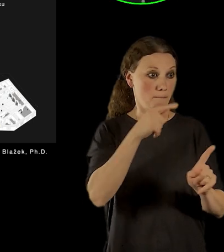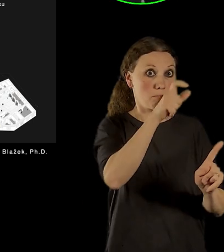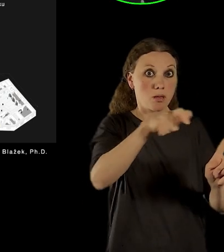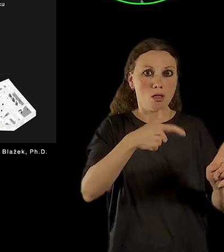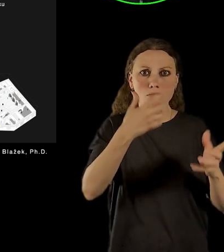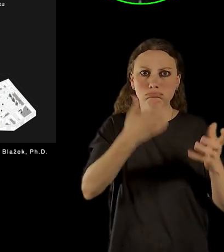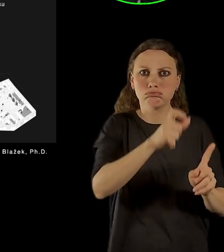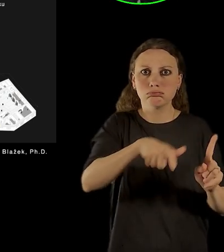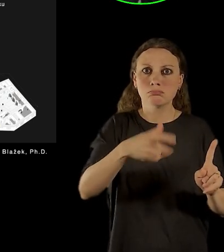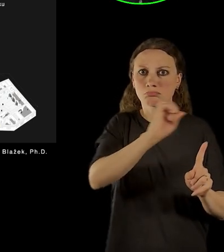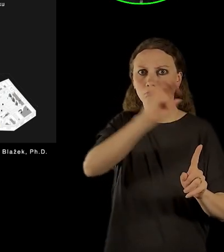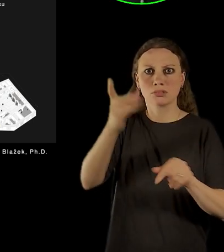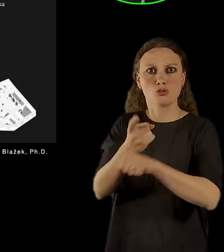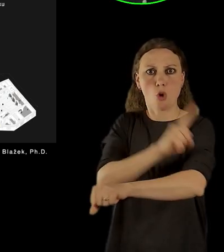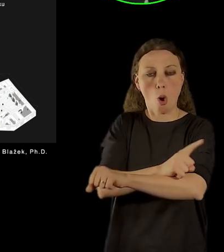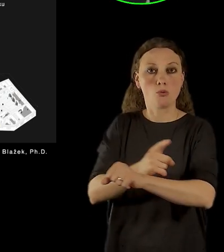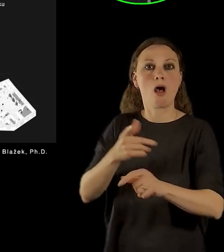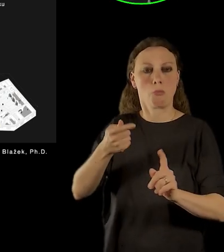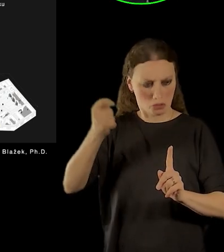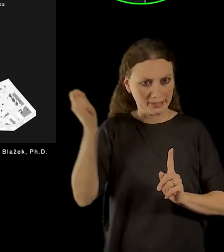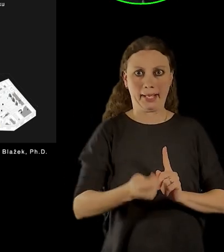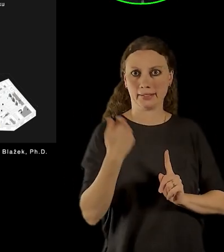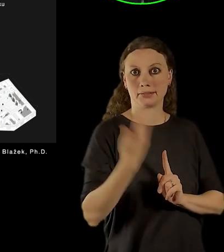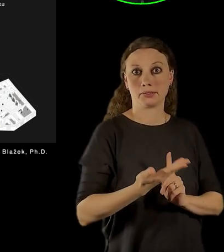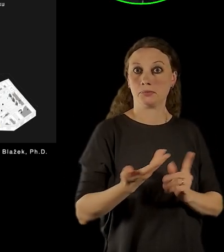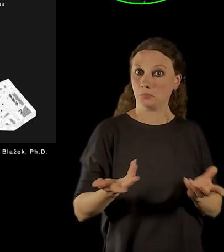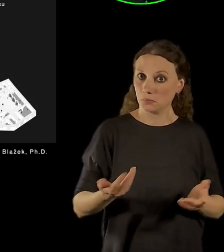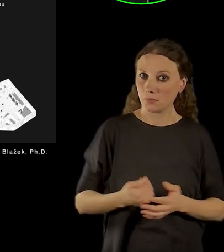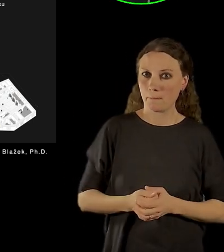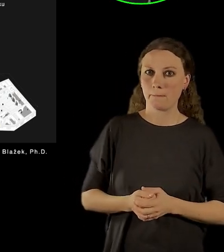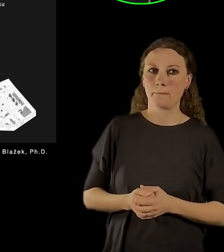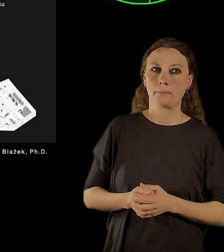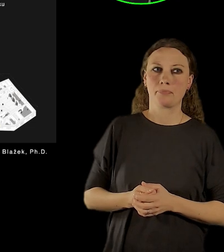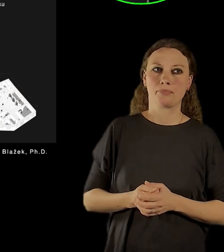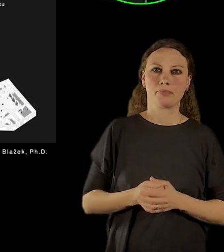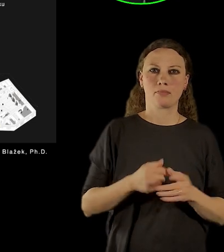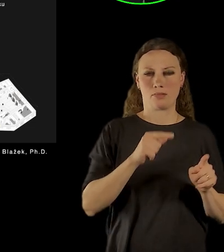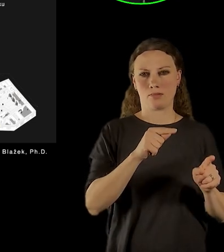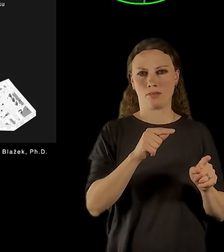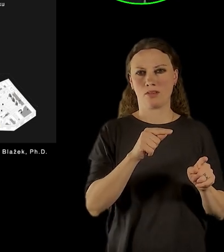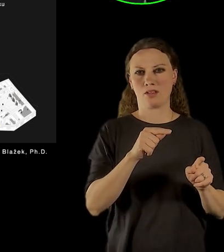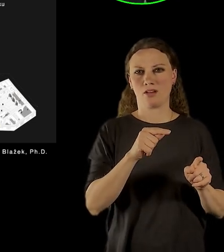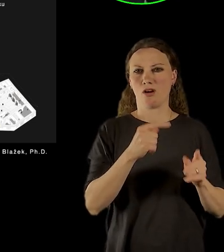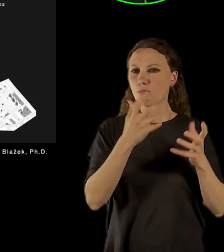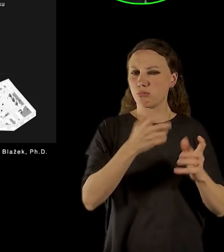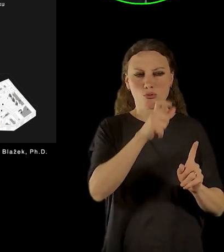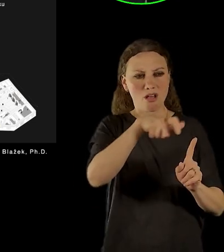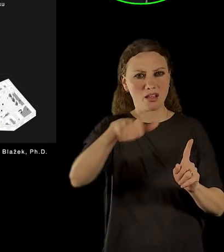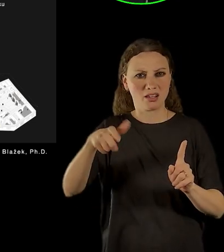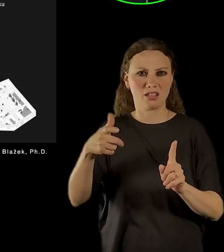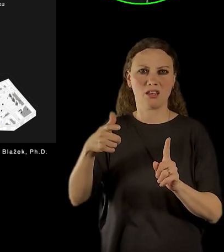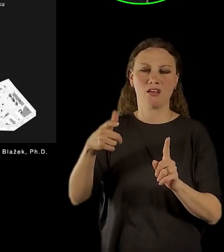státní bezpečností, byla vlastně podřízená podle sovětského vzoru státní bezpečnosti a řada tady těch velmi brutálních